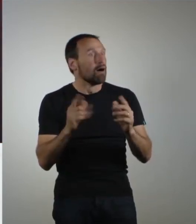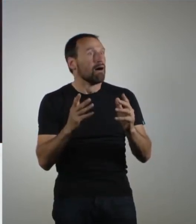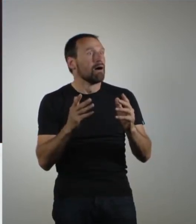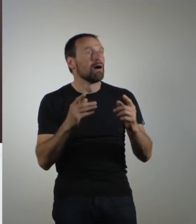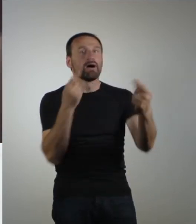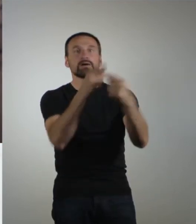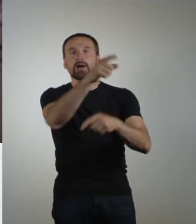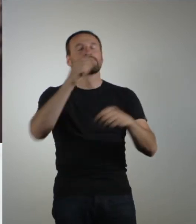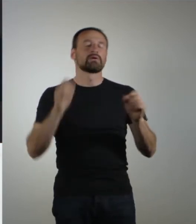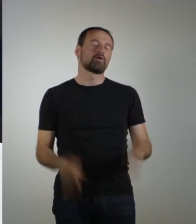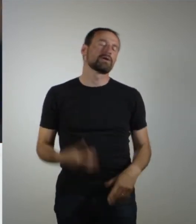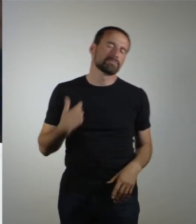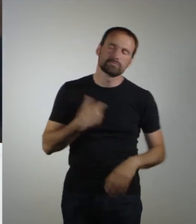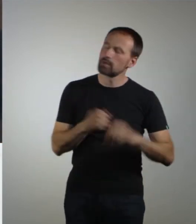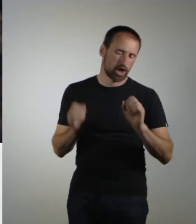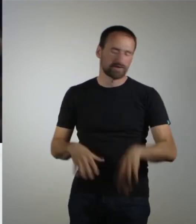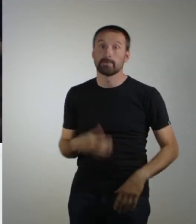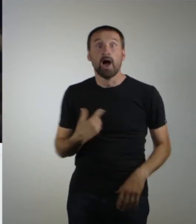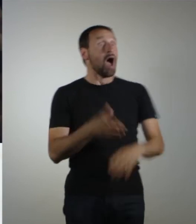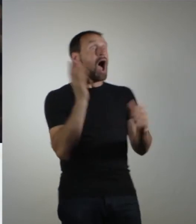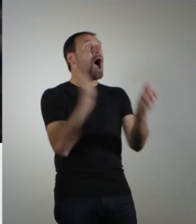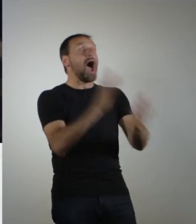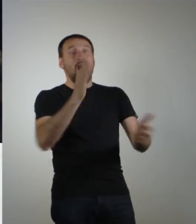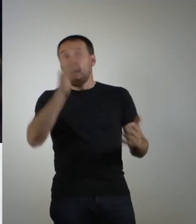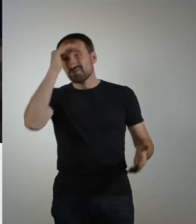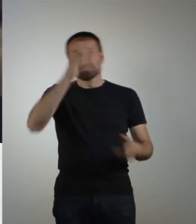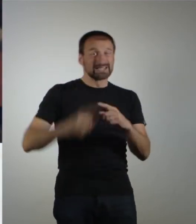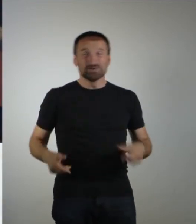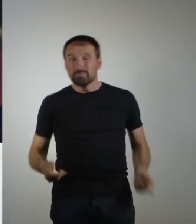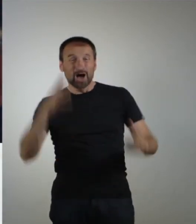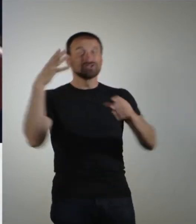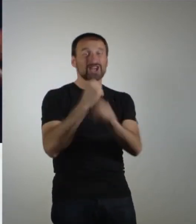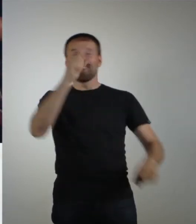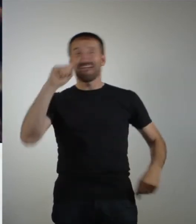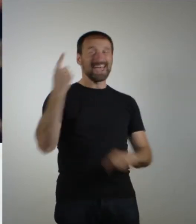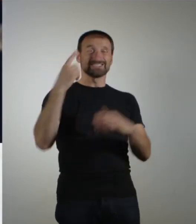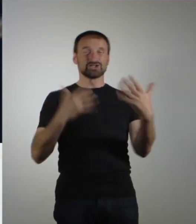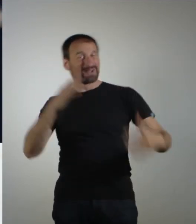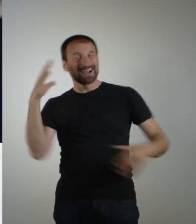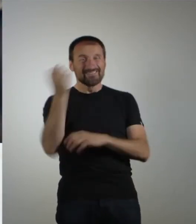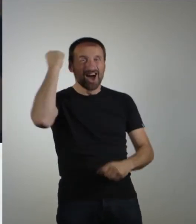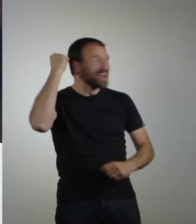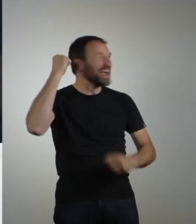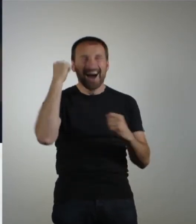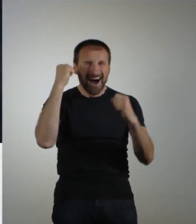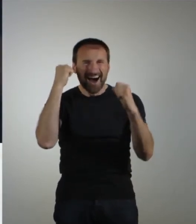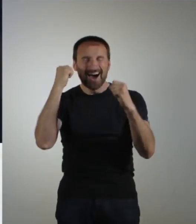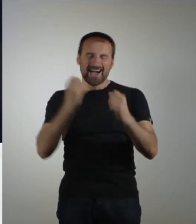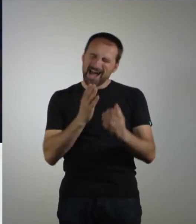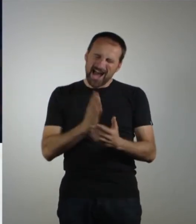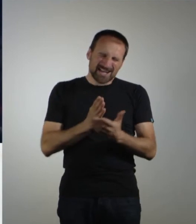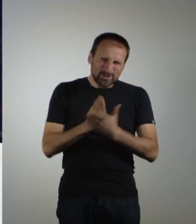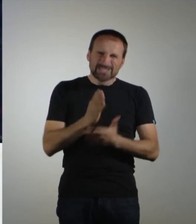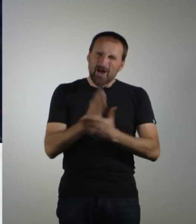geben wir auf. Die Gegner geben auf. Basti und Bautz gewinnen ihr erstes Spiel. Über die Ausdauer zum Erfolg. Wahnsinn.